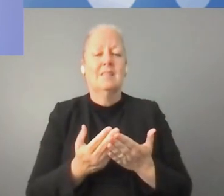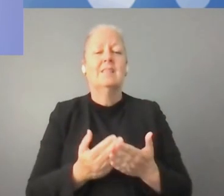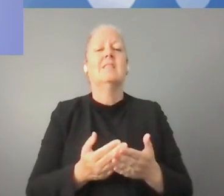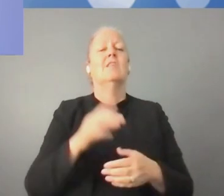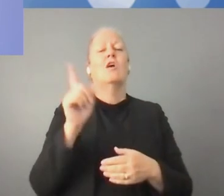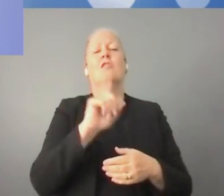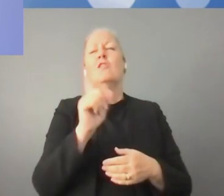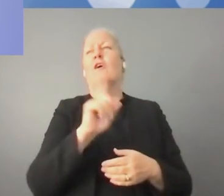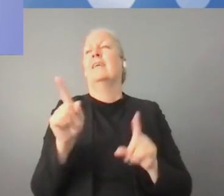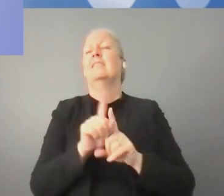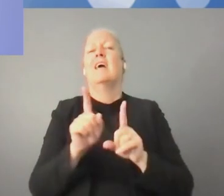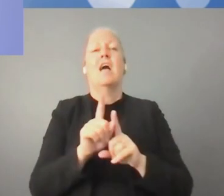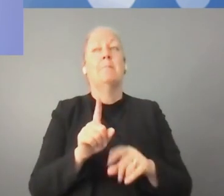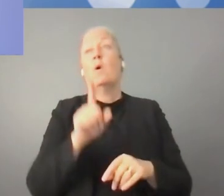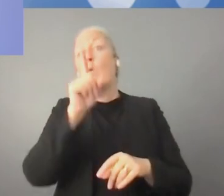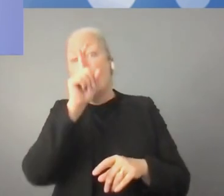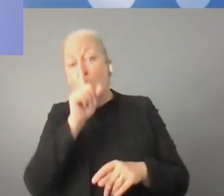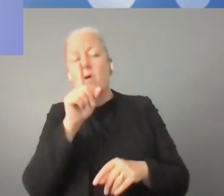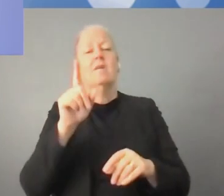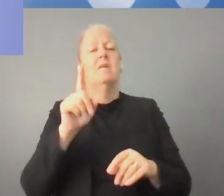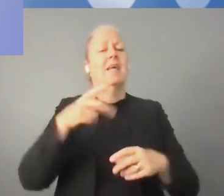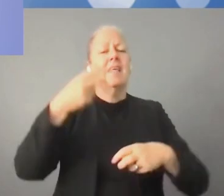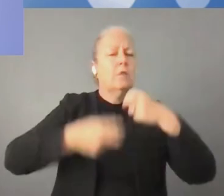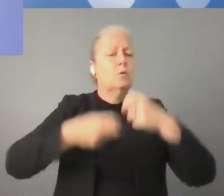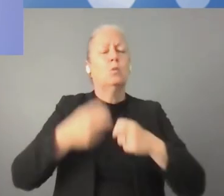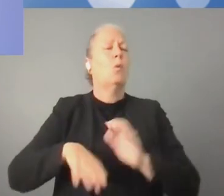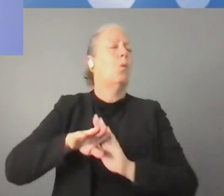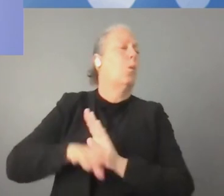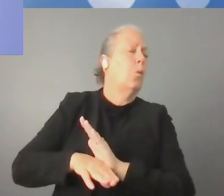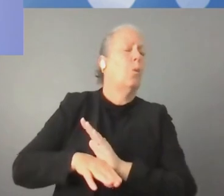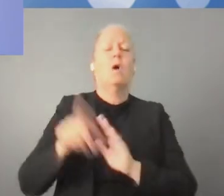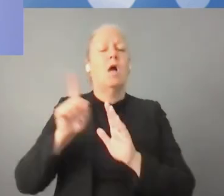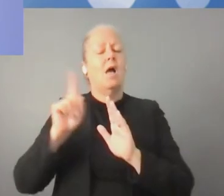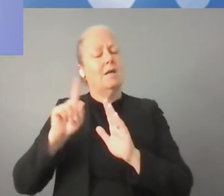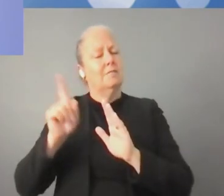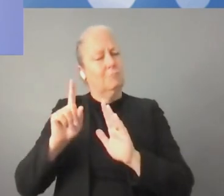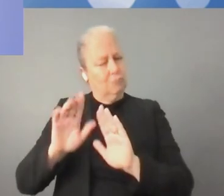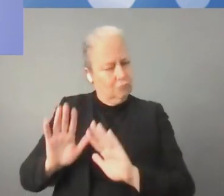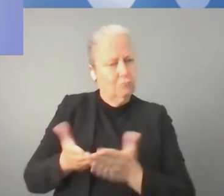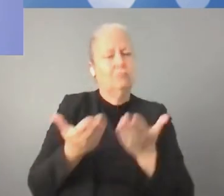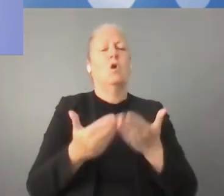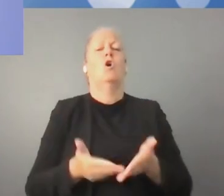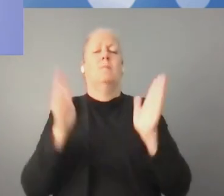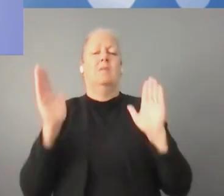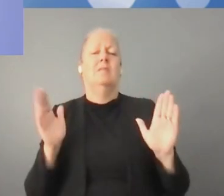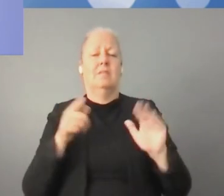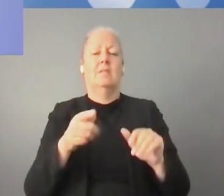يجب أن تكون هناك مجال منفتح وفضاء آمن